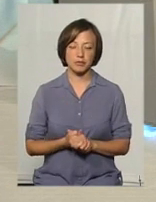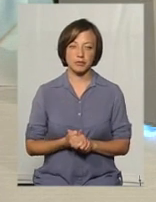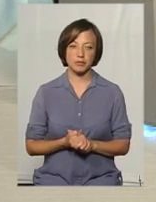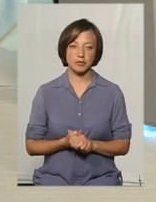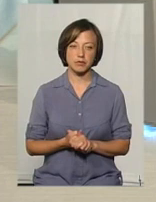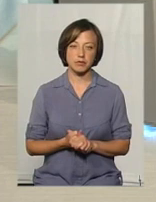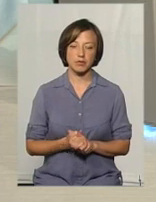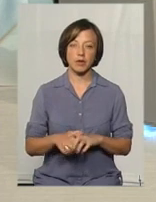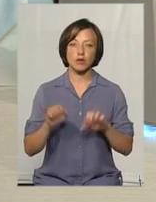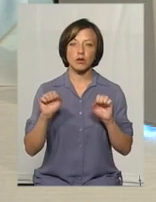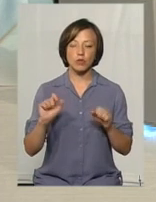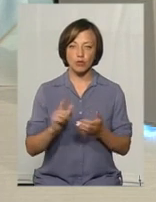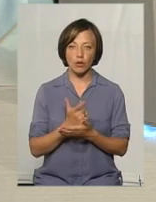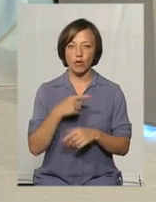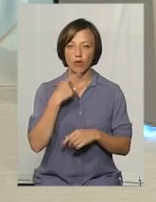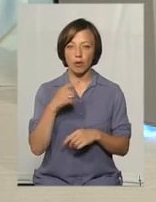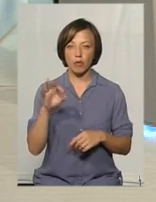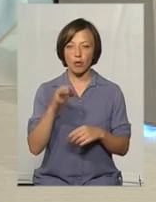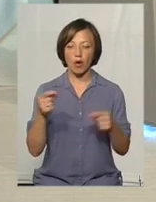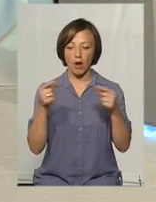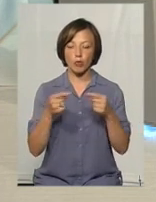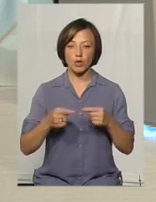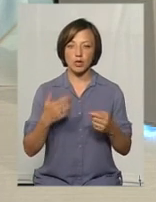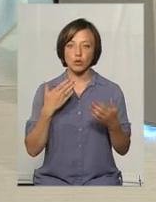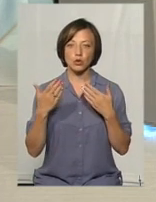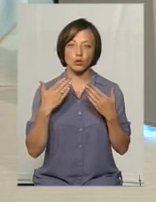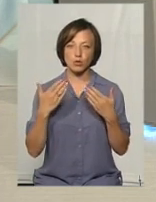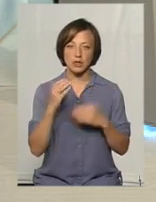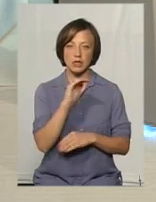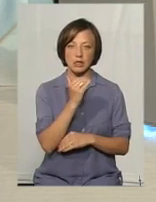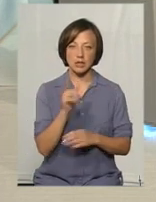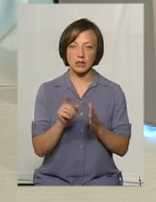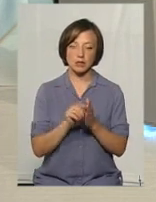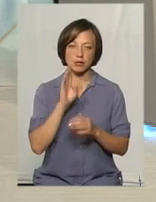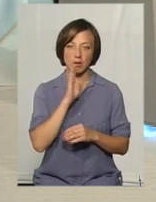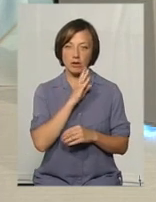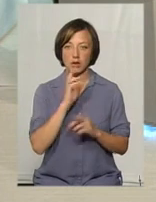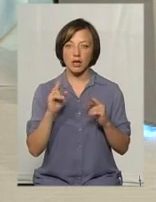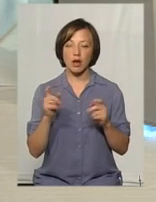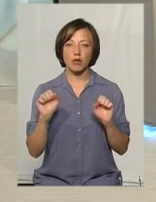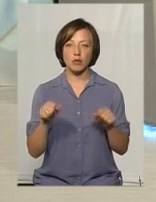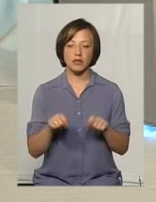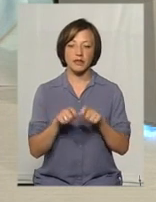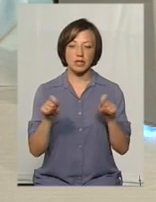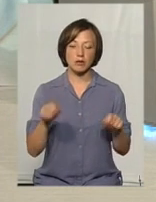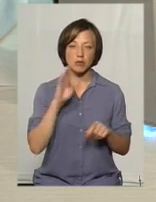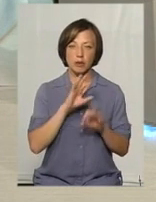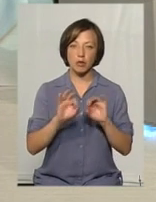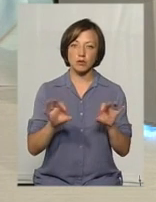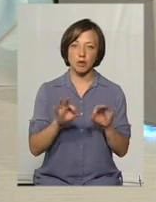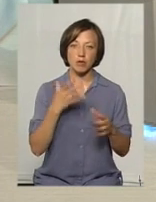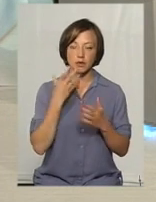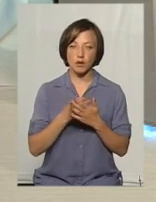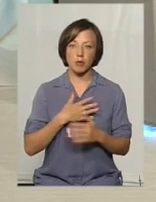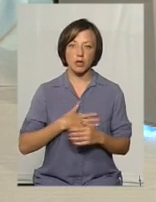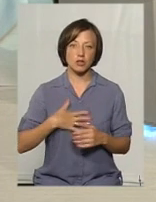Знову ж таки, можна говорити про гармонійні стосунки дитини з мамою, наскільки дитина може відкритися мамі, розповісти про свої